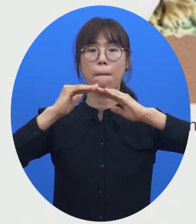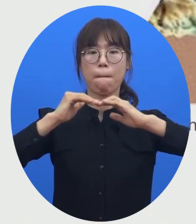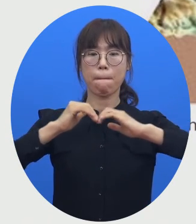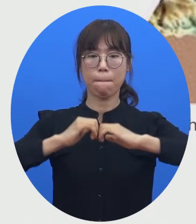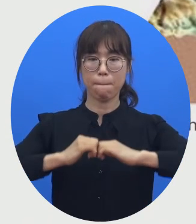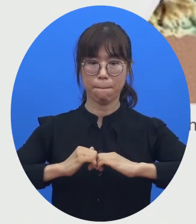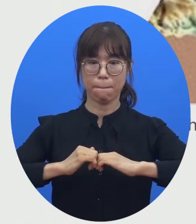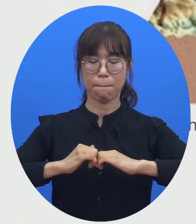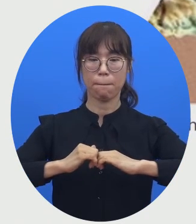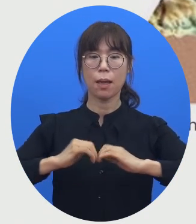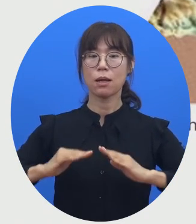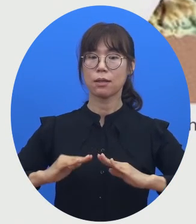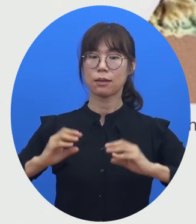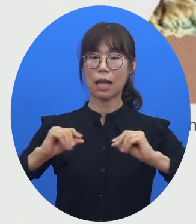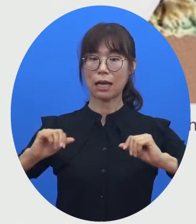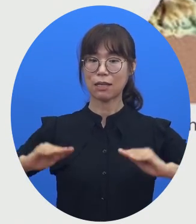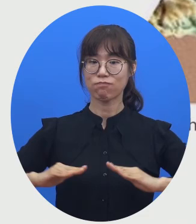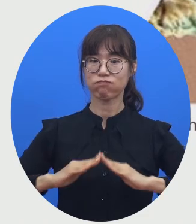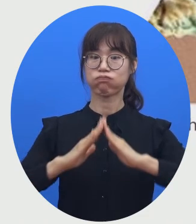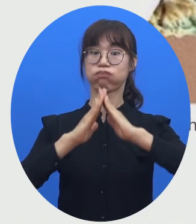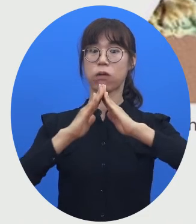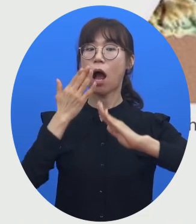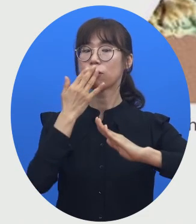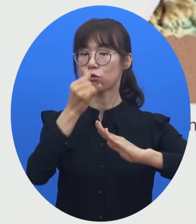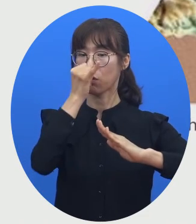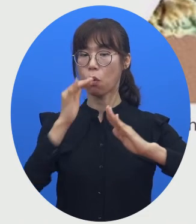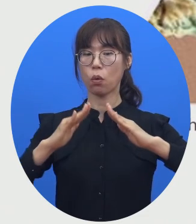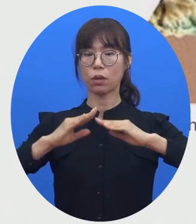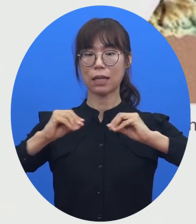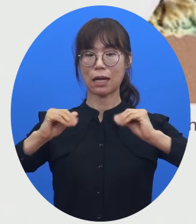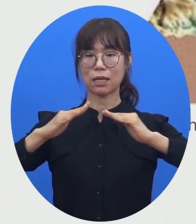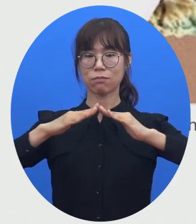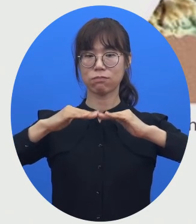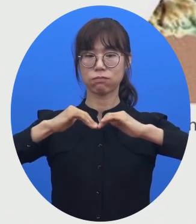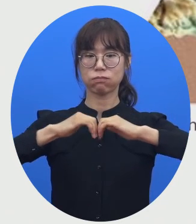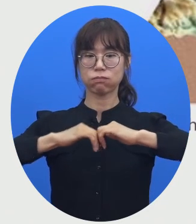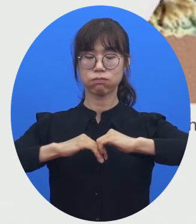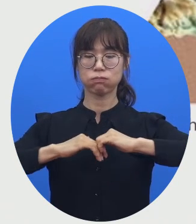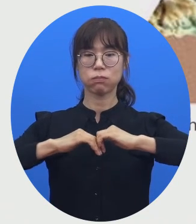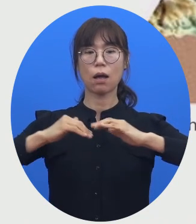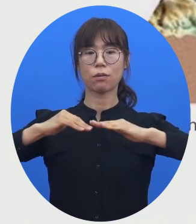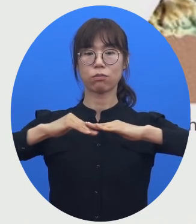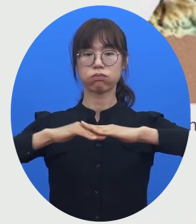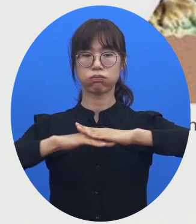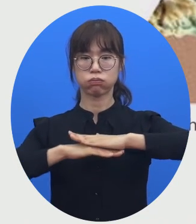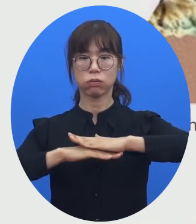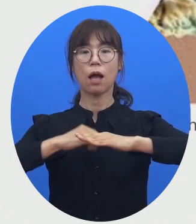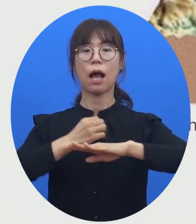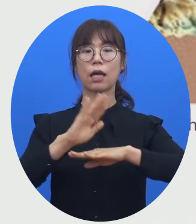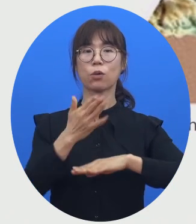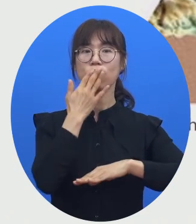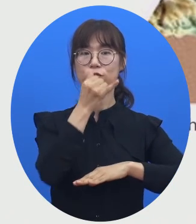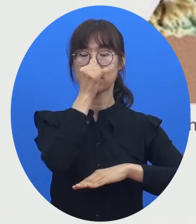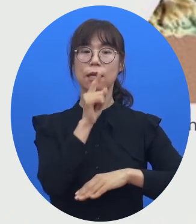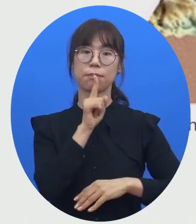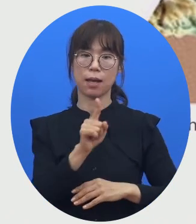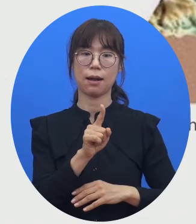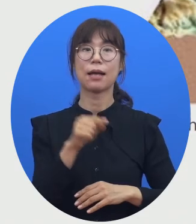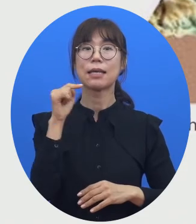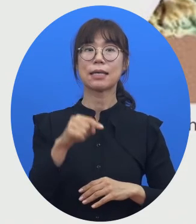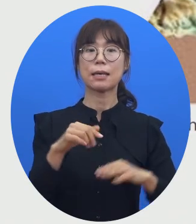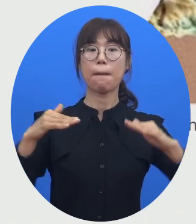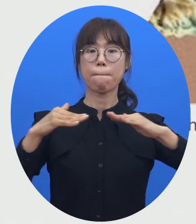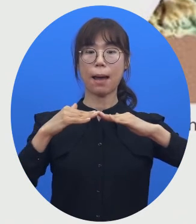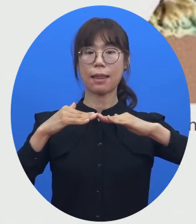한다는 사실 여러분들 잘 알고 있겠죠. 그런데 그 판의 경계가 해저의 위치에 있다는